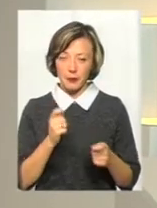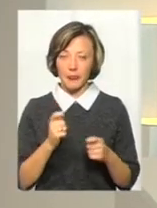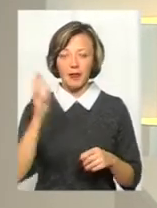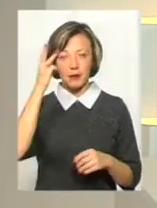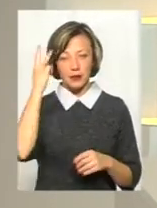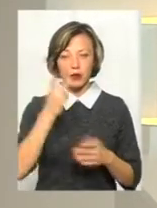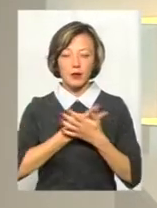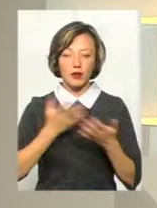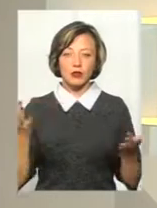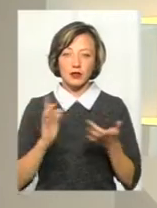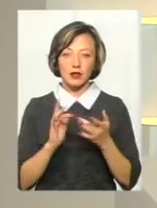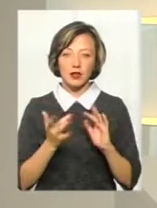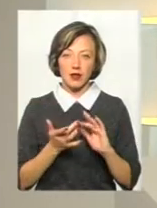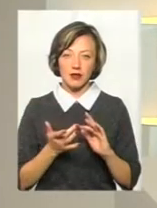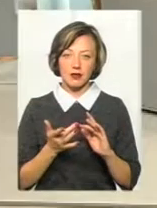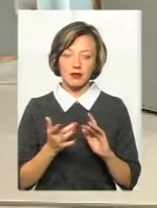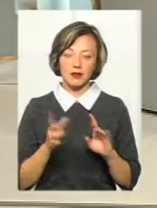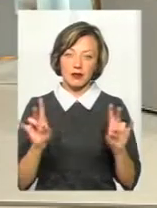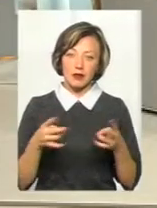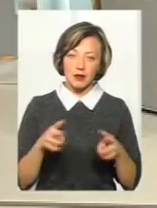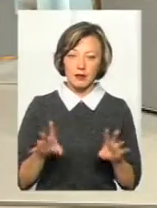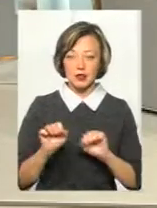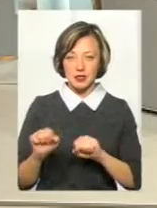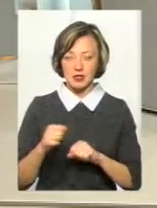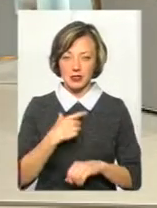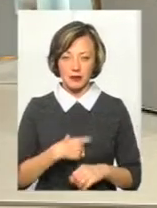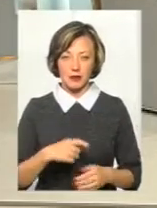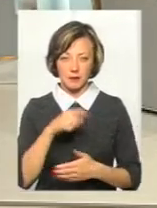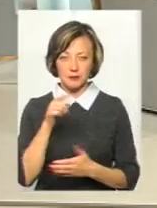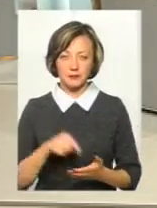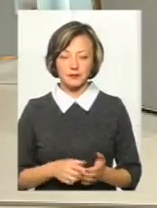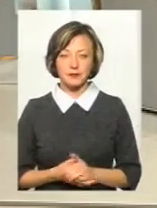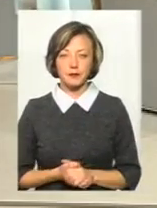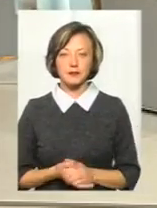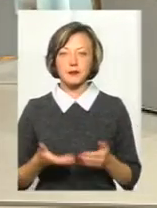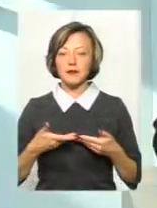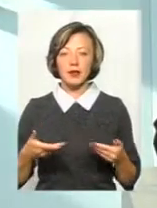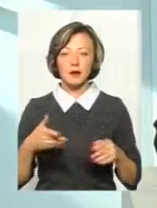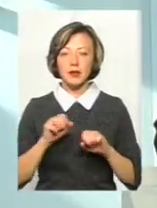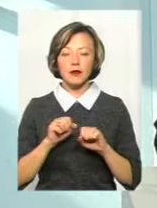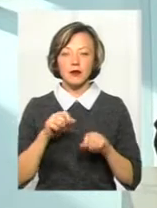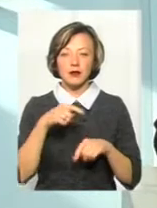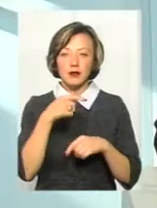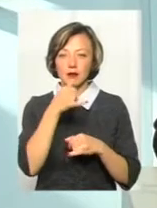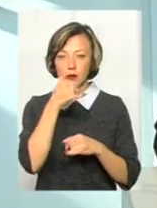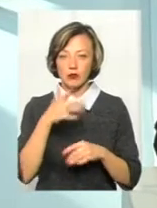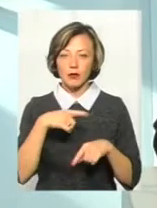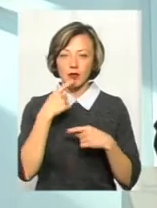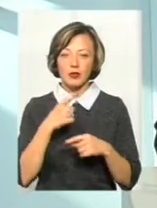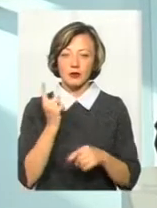що оприлюднюється в соціальних мережах, аби захистити все ж таки своє майні? Ну, ми не можемо говорити, щоб заборонити дітям